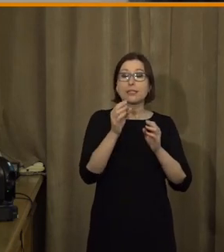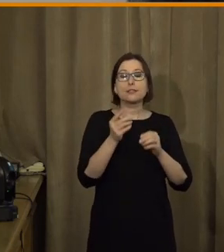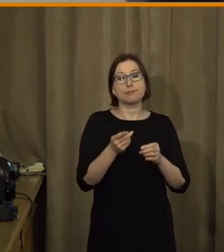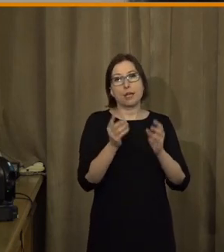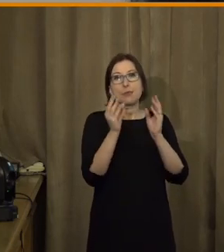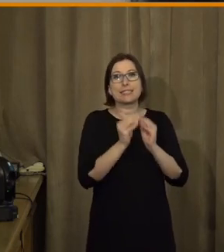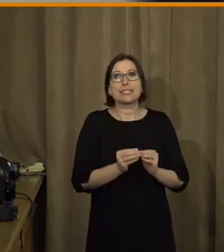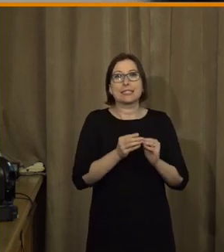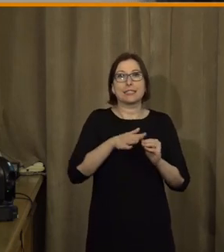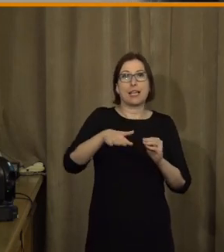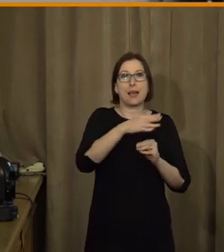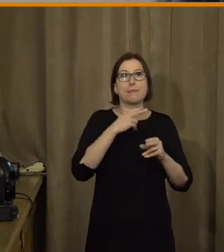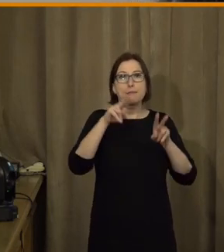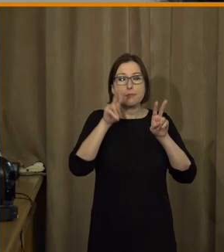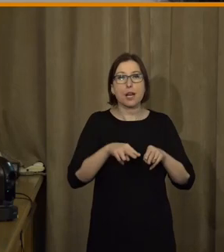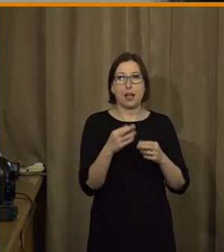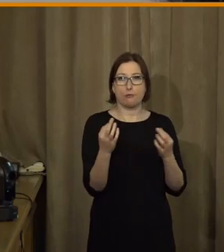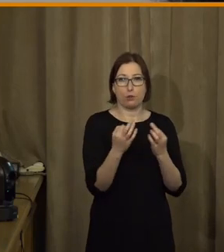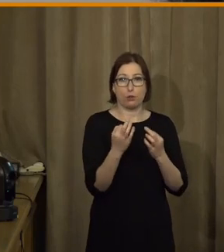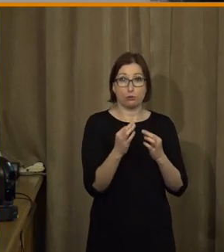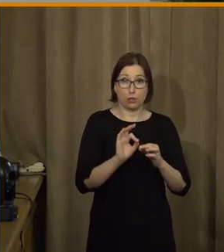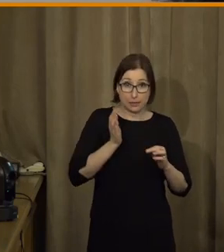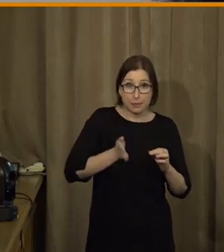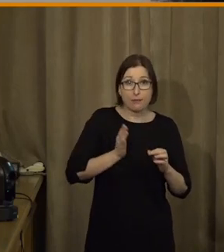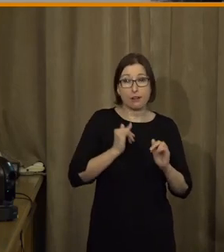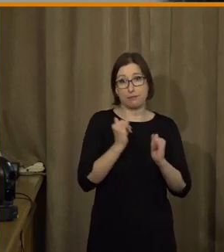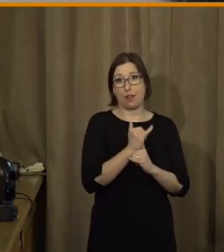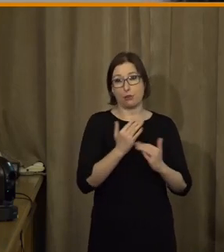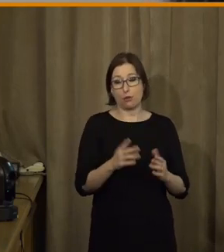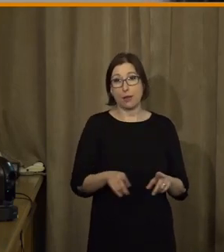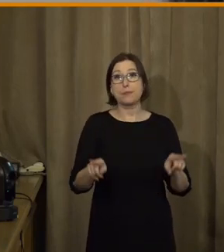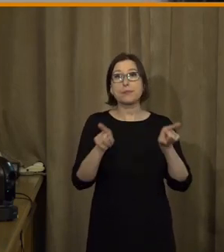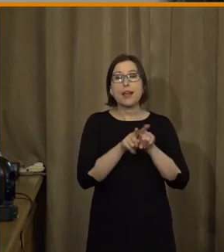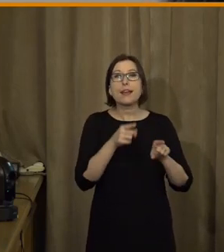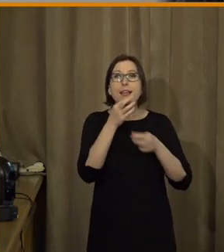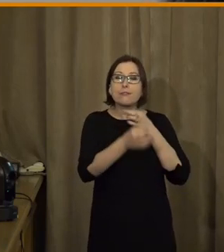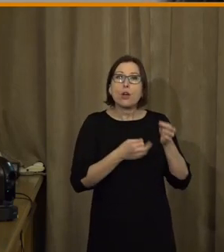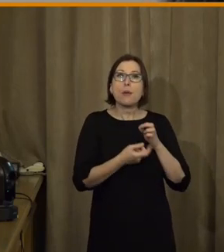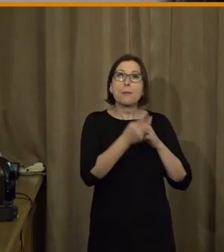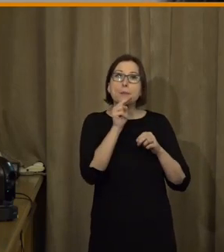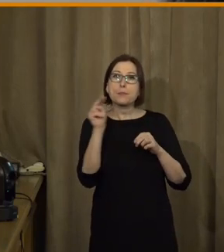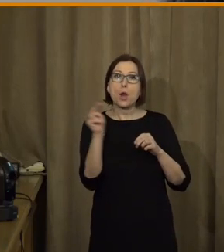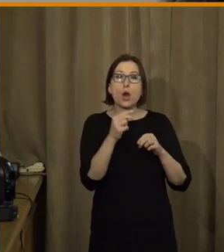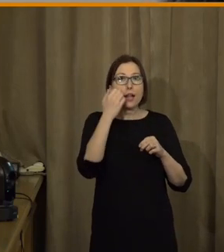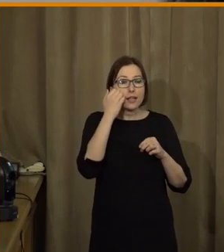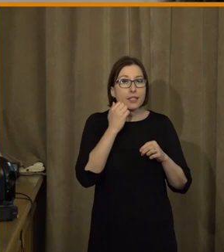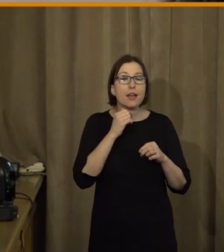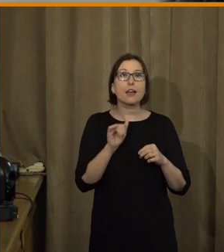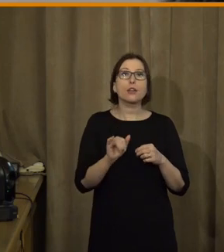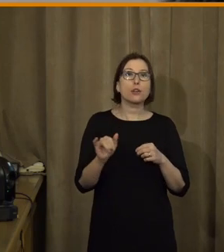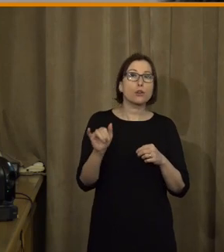spravedlnosti vůči těmto tématům. A pak se na tato data podíváme i pohledem lidí,